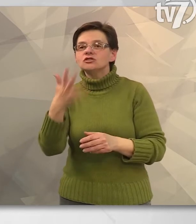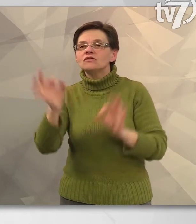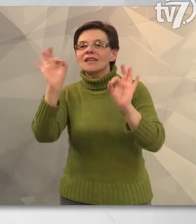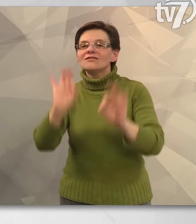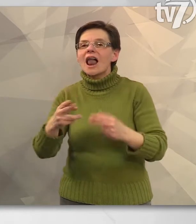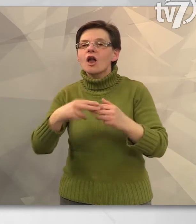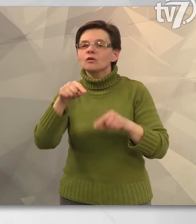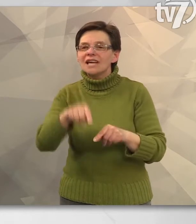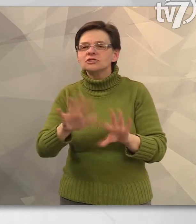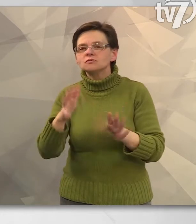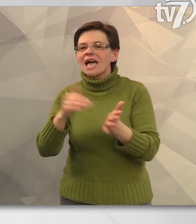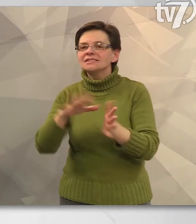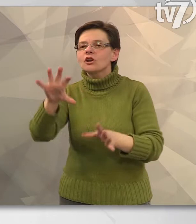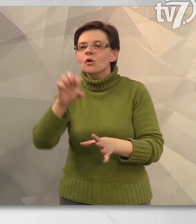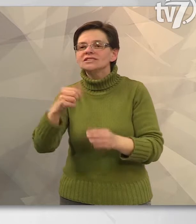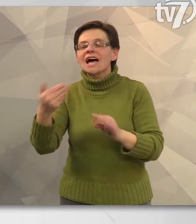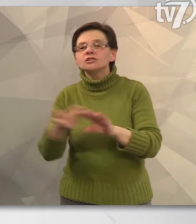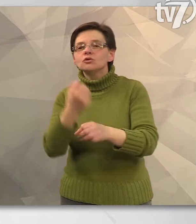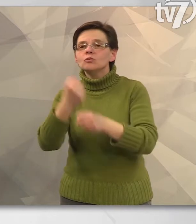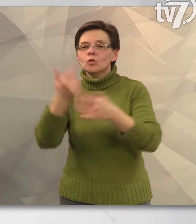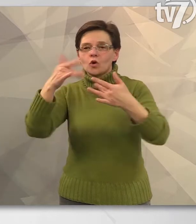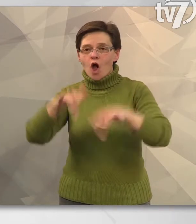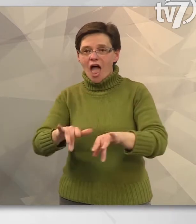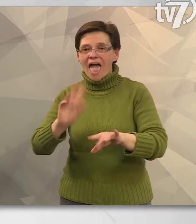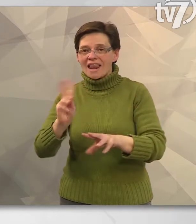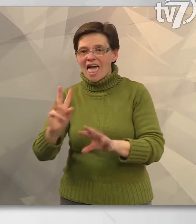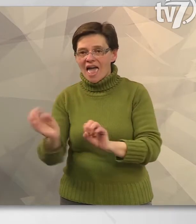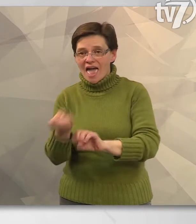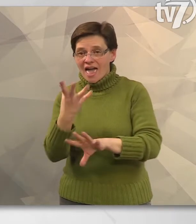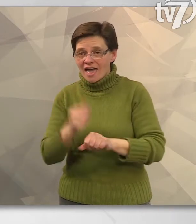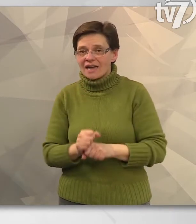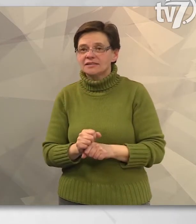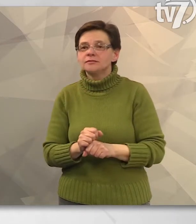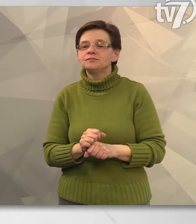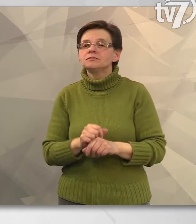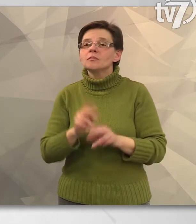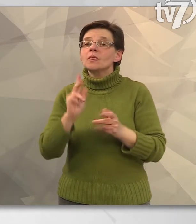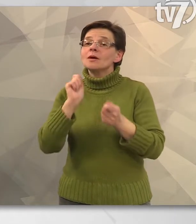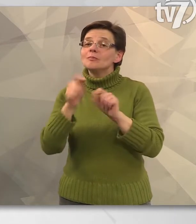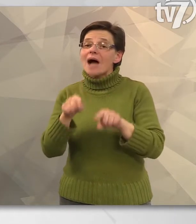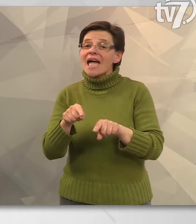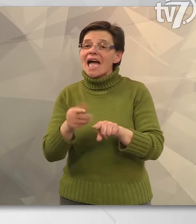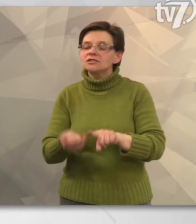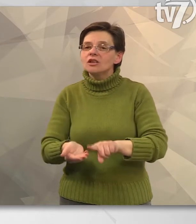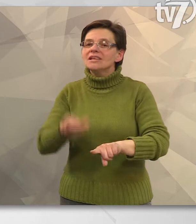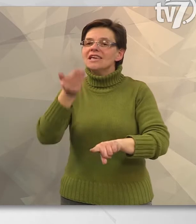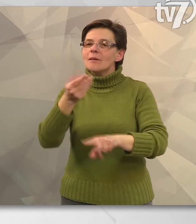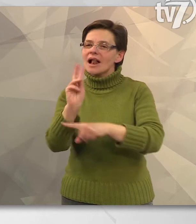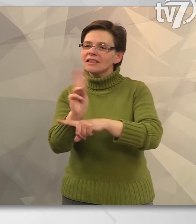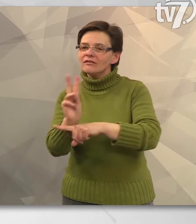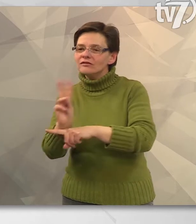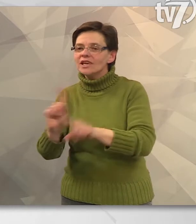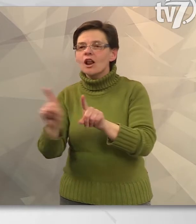vállalkozásnál mintegy 1500 új munkahely jöhet létre Magyarországon. Mint mondta, a pályázat